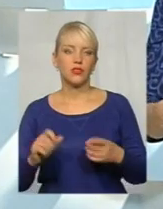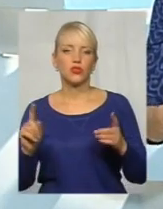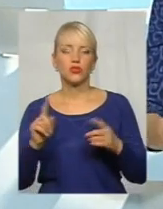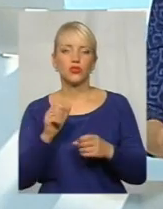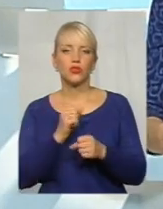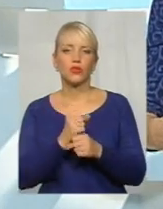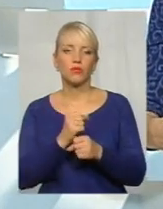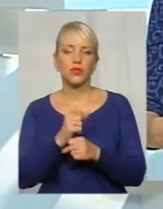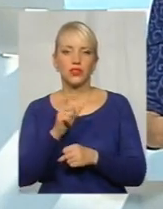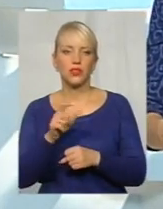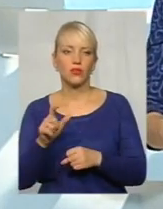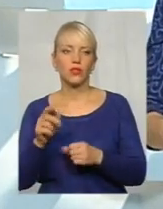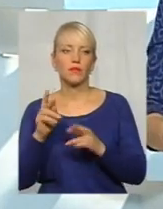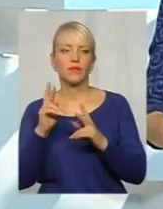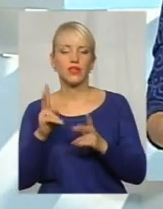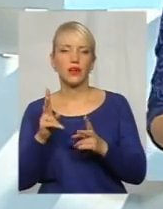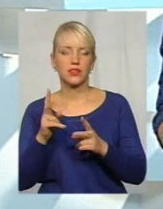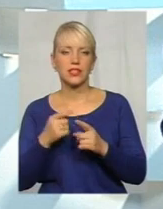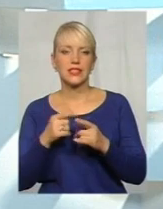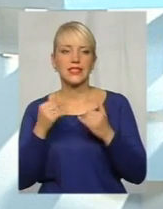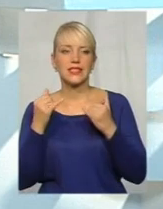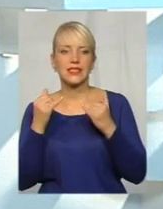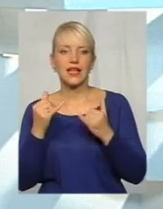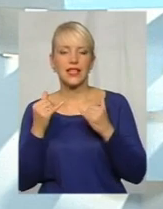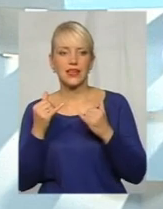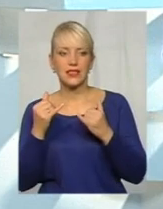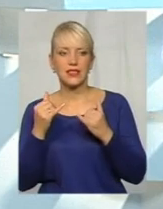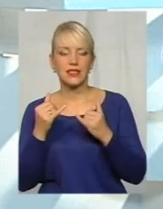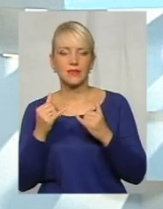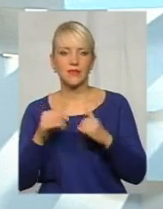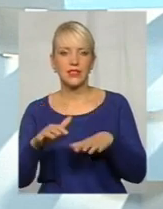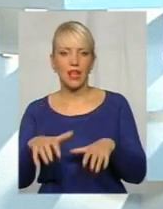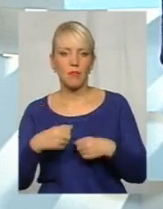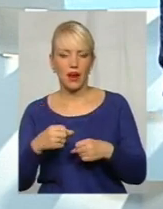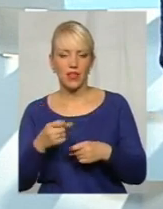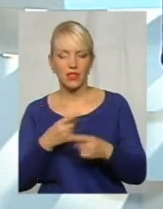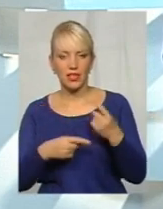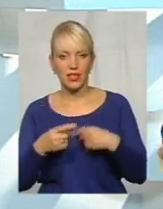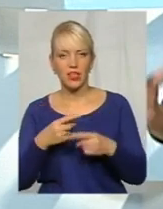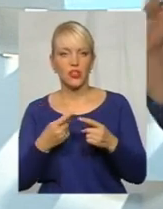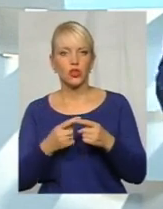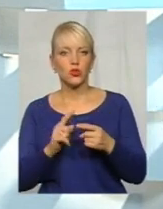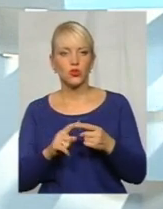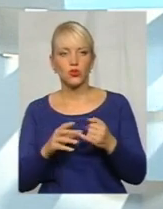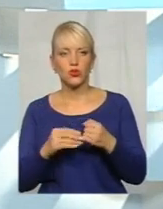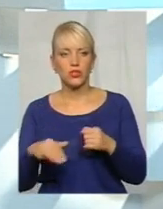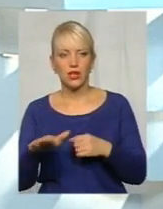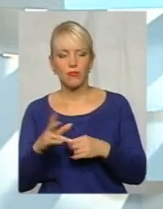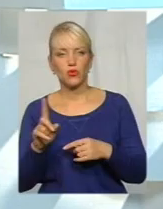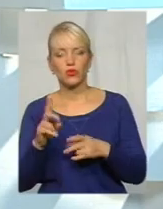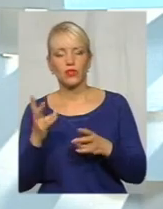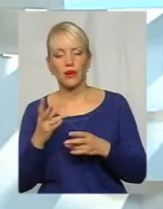робити людям? Яким чином зараз забрати ті землі? На вашу думку, треба сідати за стіл